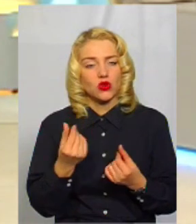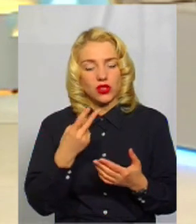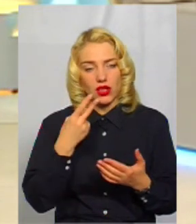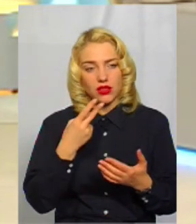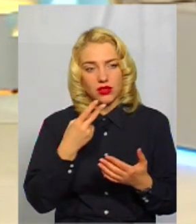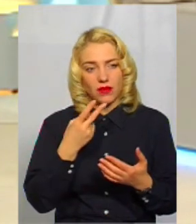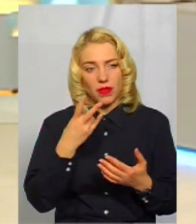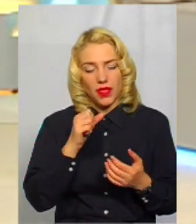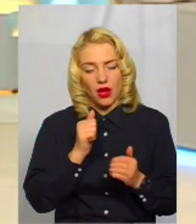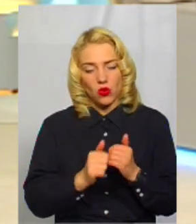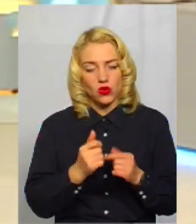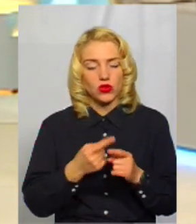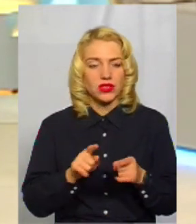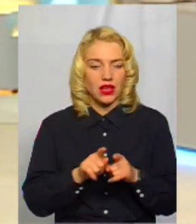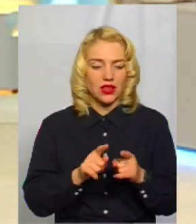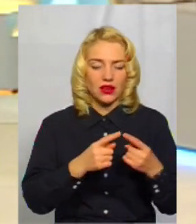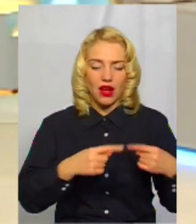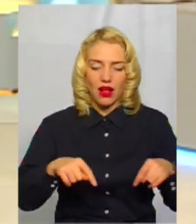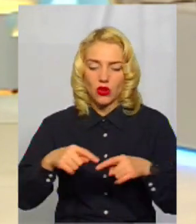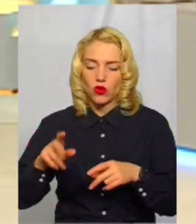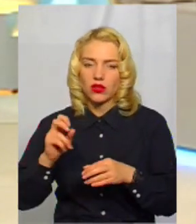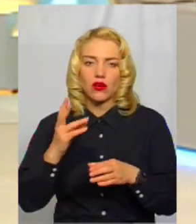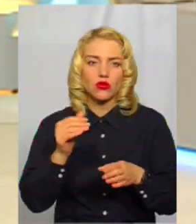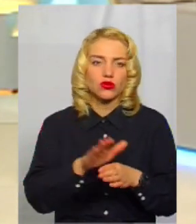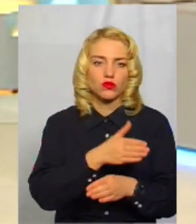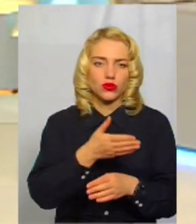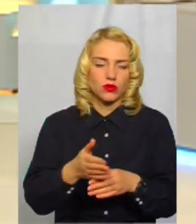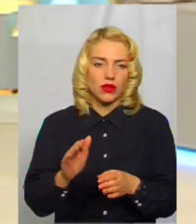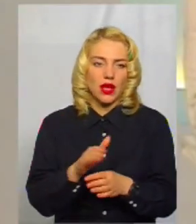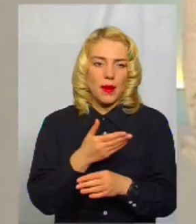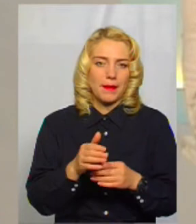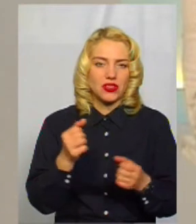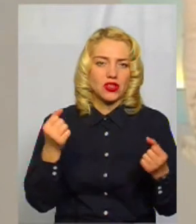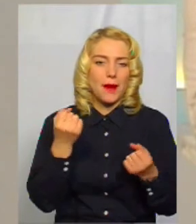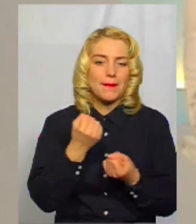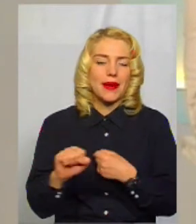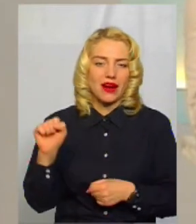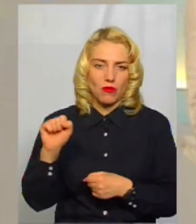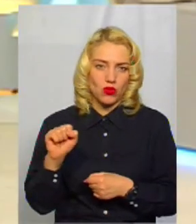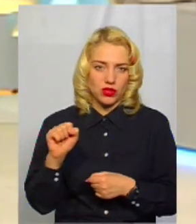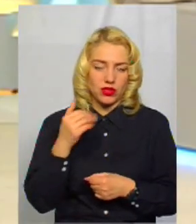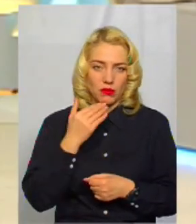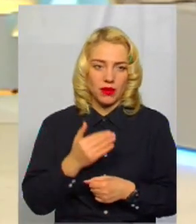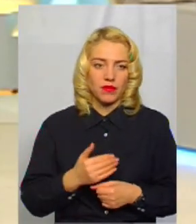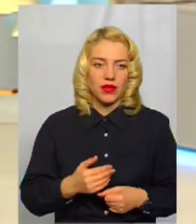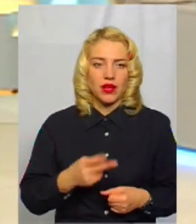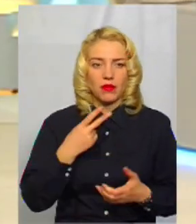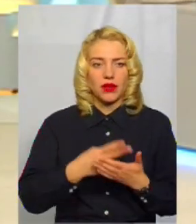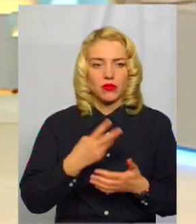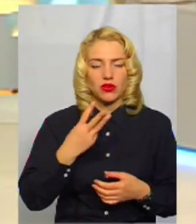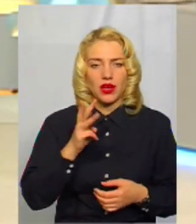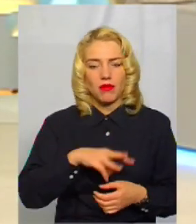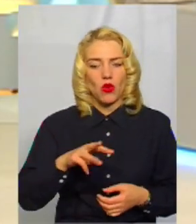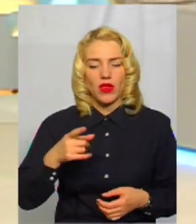передбачено саме на кожну із таких категорій? Як взагалі гроші будуть розподілятися між переможцями? На наступний рік в передбачено 3 мільйони